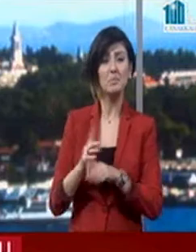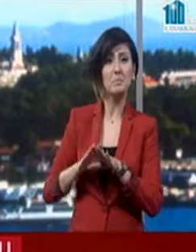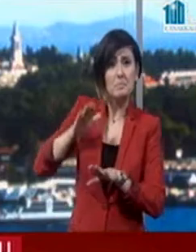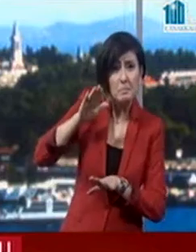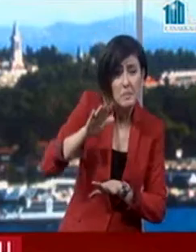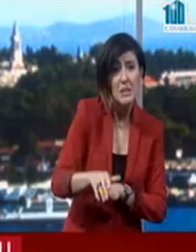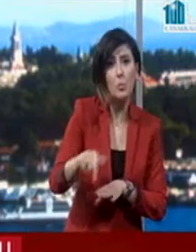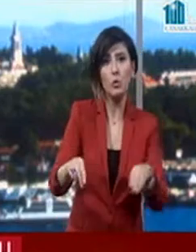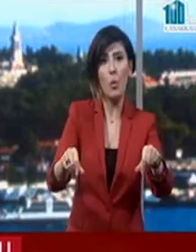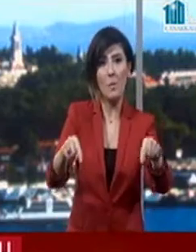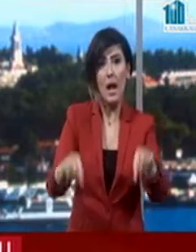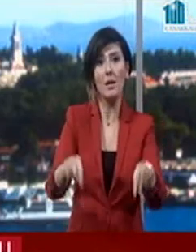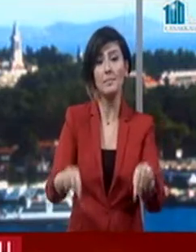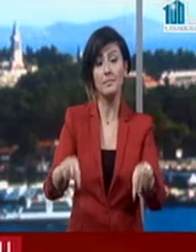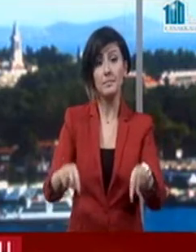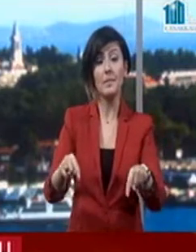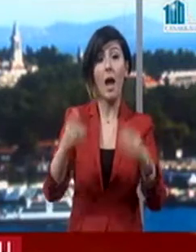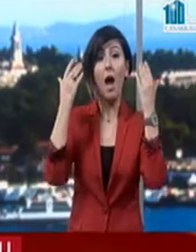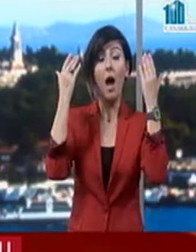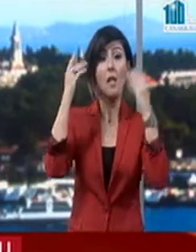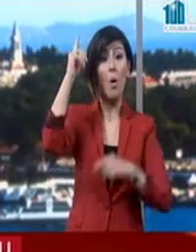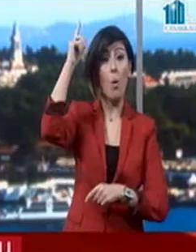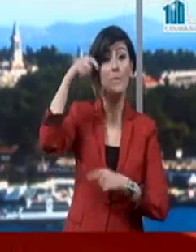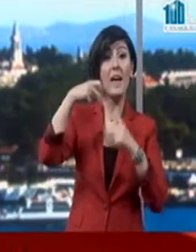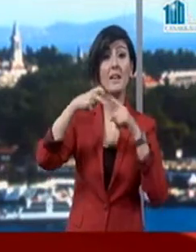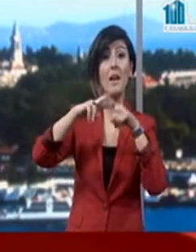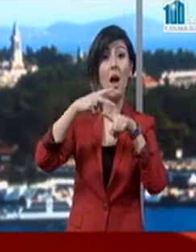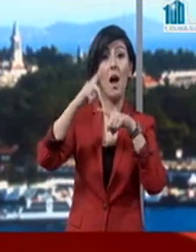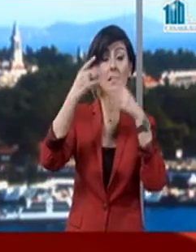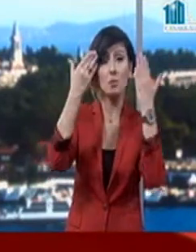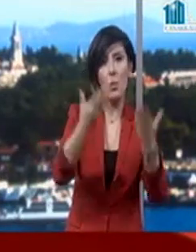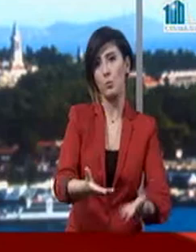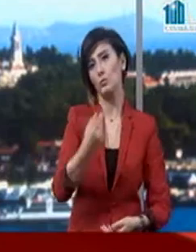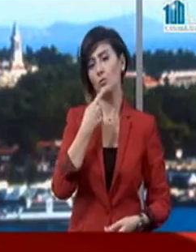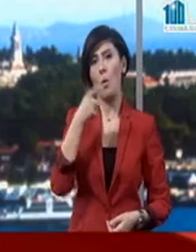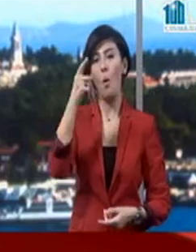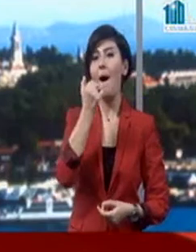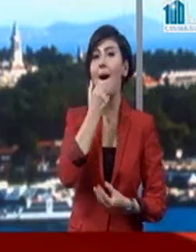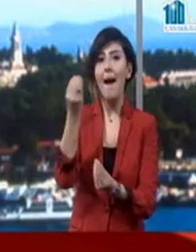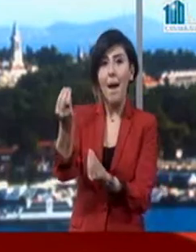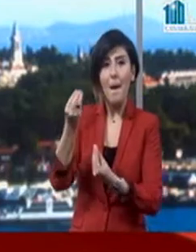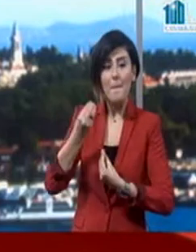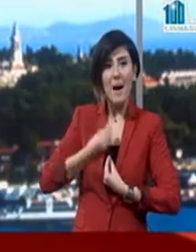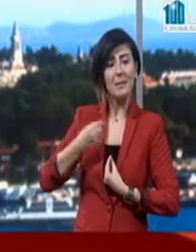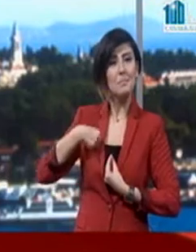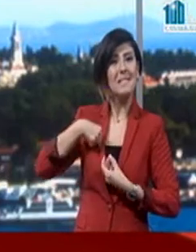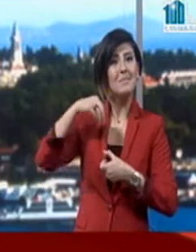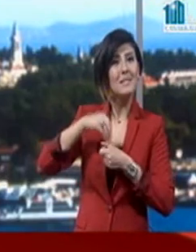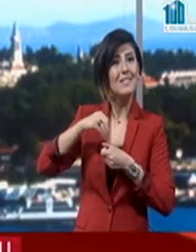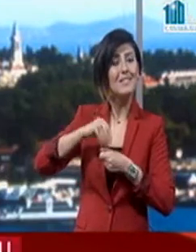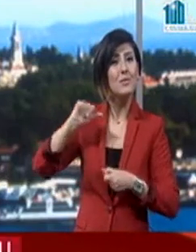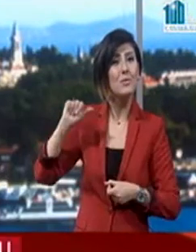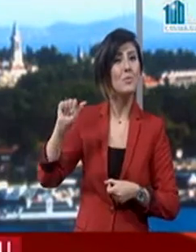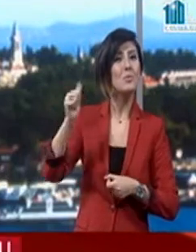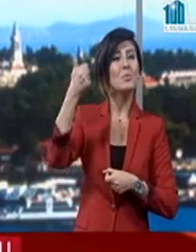topraklarda attılar. Allah onlardan razı olsun. Onların emaneti bizim için kutsal